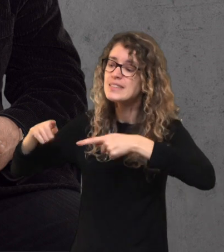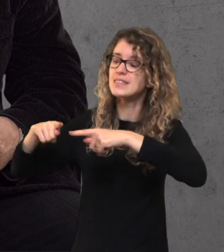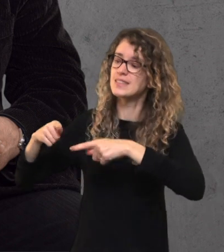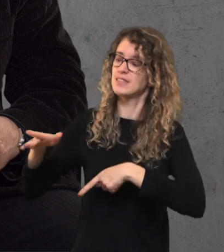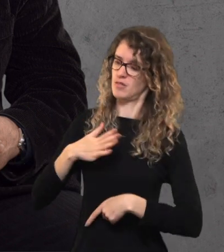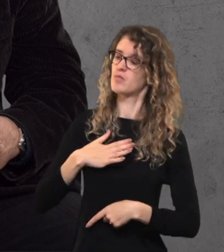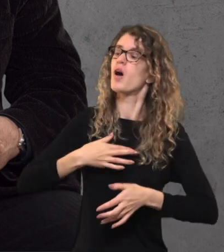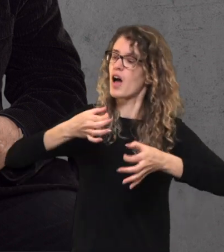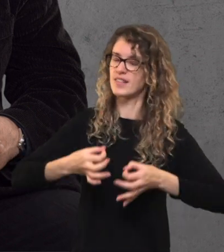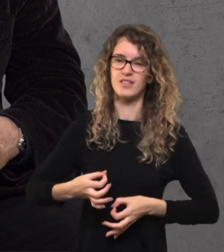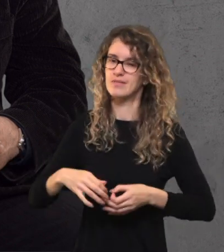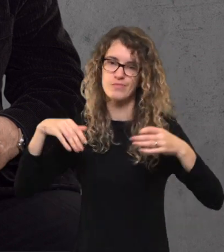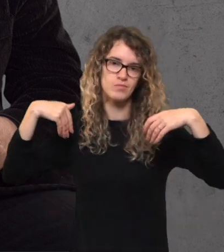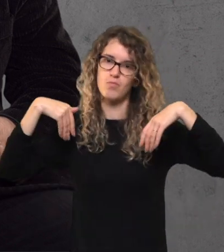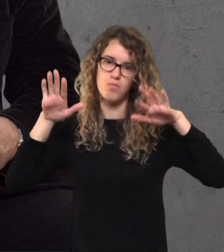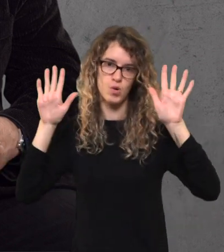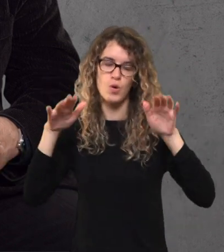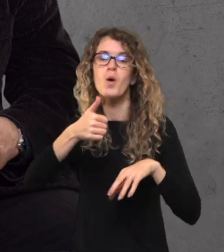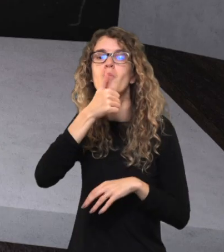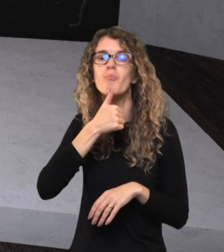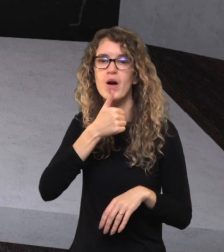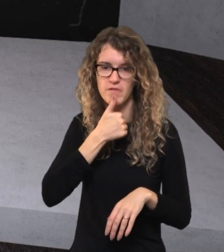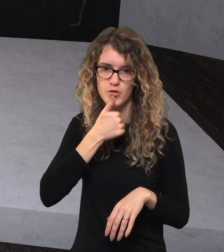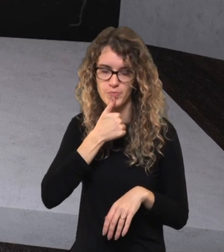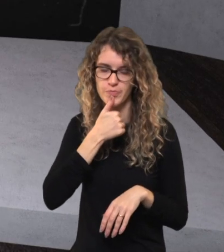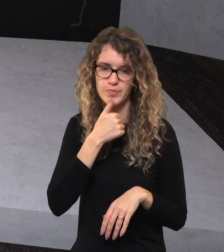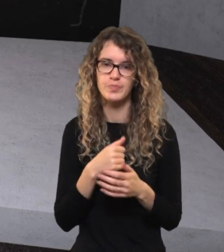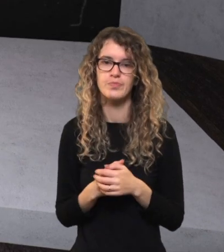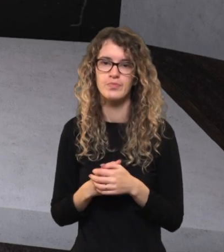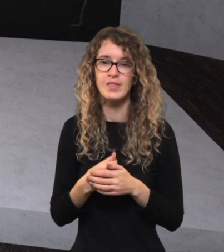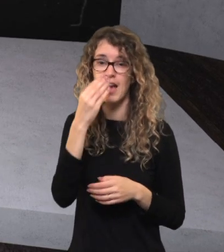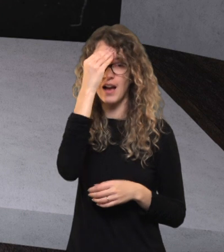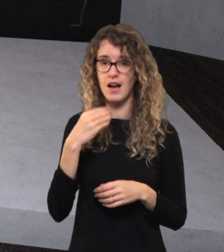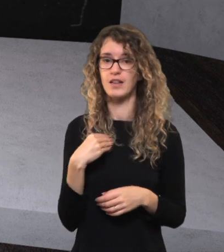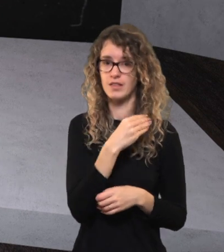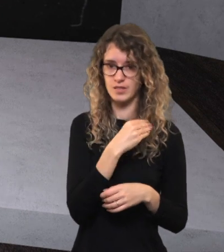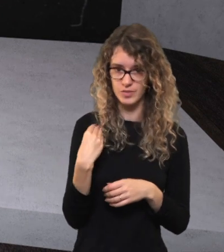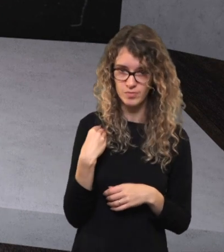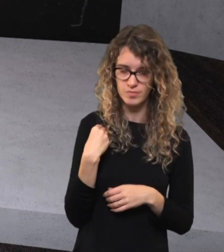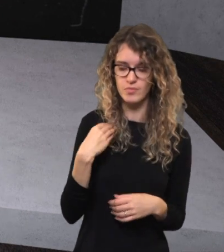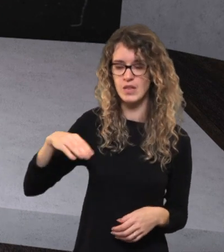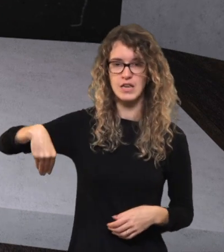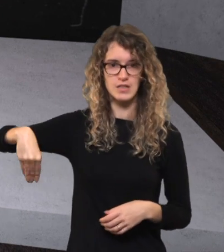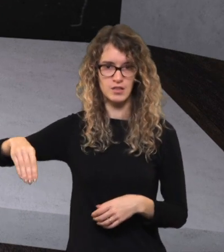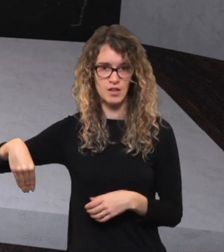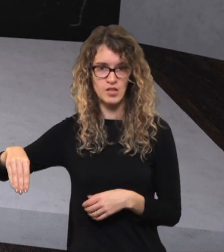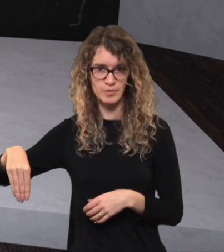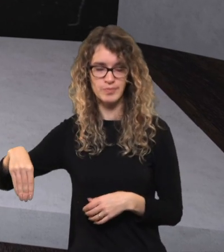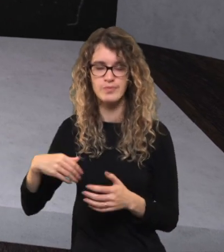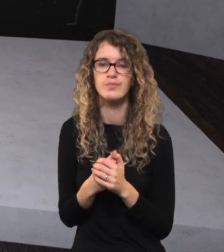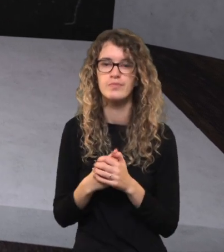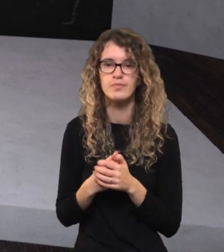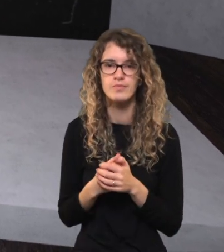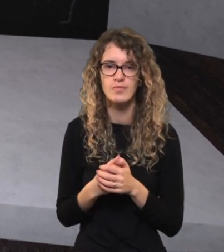pažiūrė, kitą kraštą, kad mes čia visiškai teisų. Paimkime, pažiūrė, paprastą daiktą katalikybę ir,